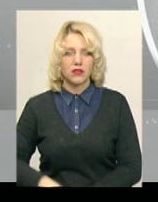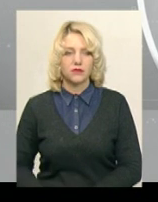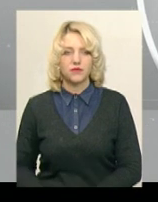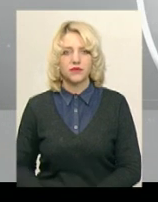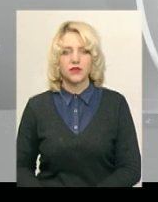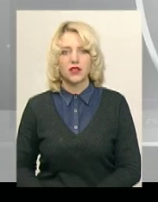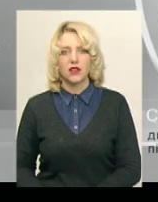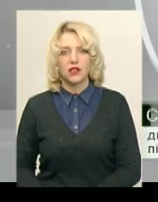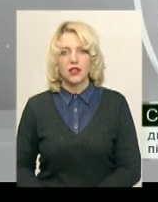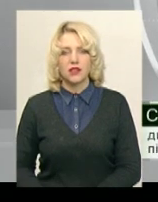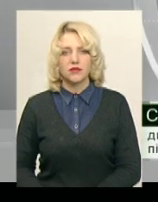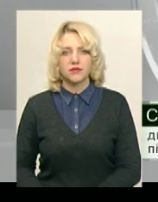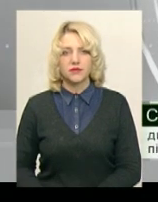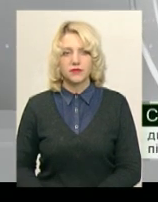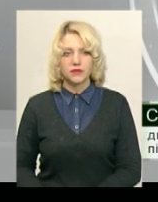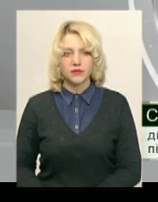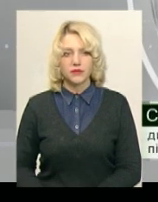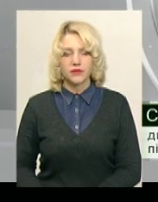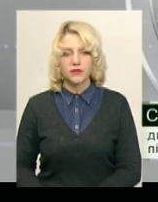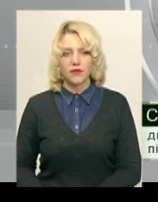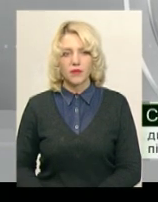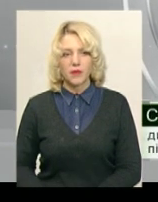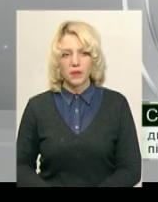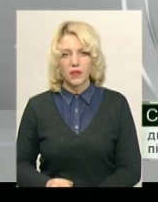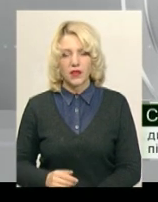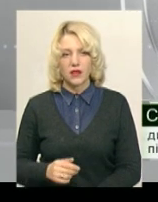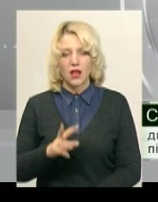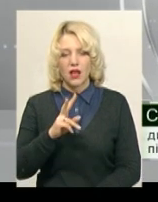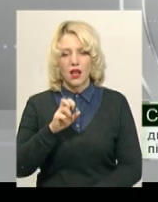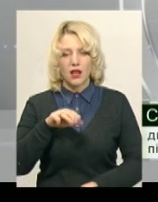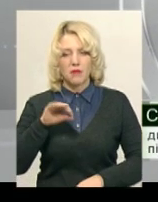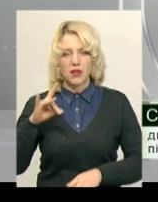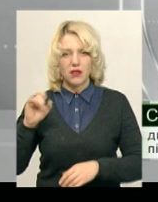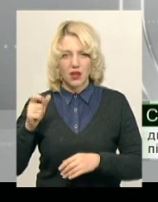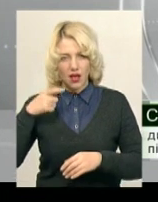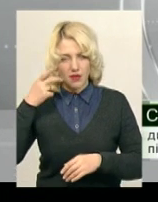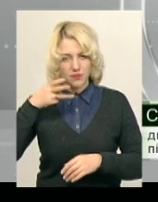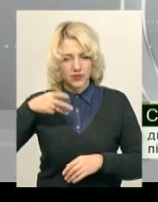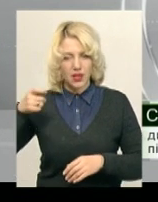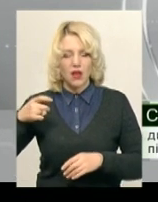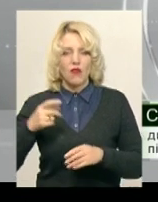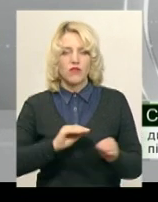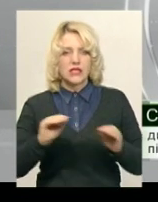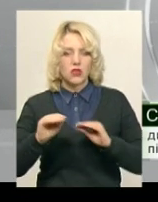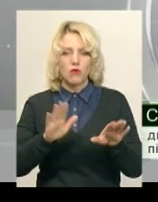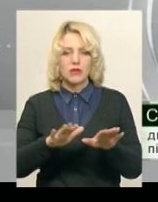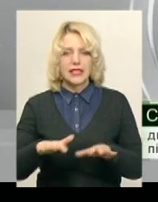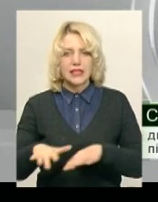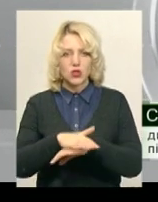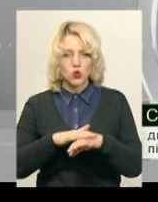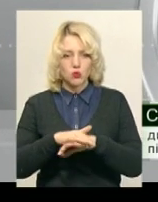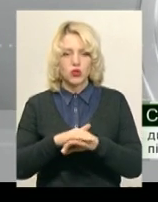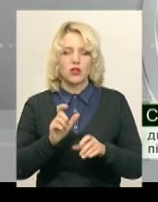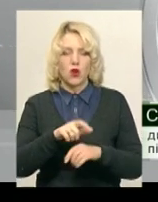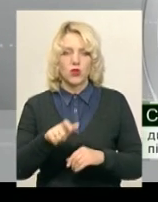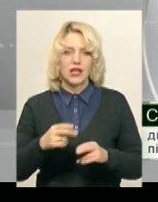З них є 9 аналітик і 6 роботизованих. Роботизовні камери в основному встановлені в місцях скупчення людей, це Залізничний вокзал,